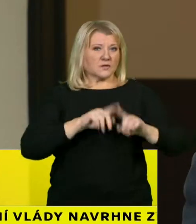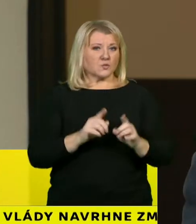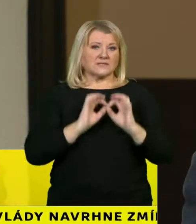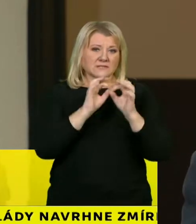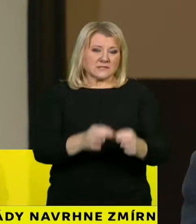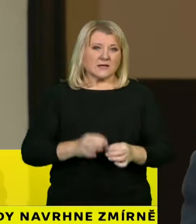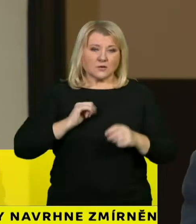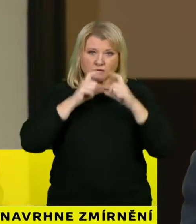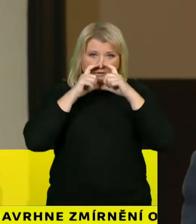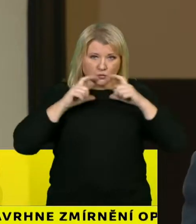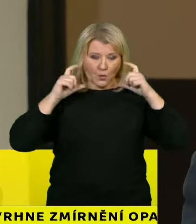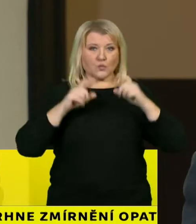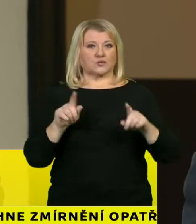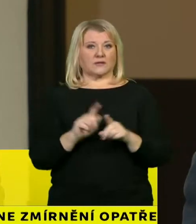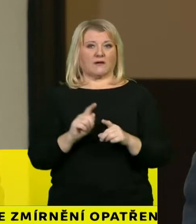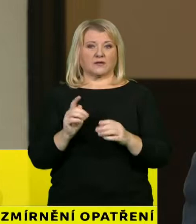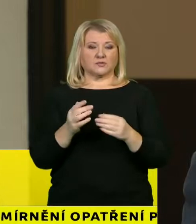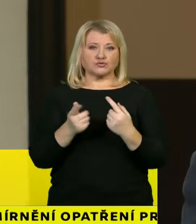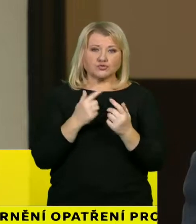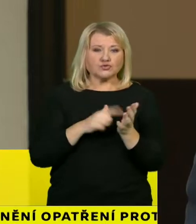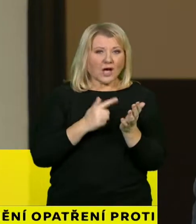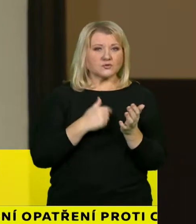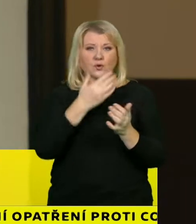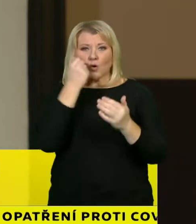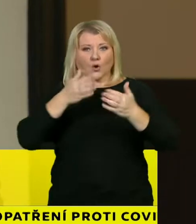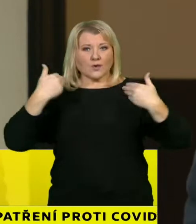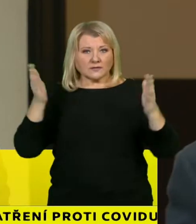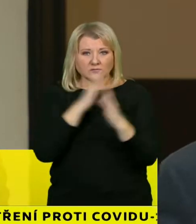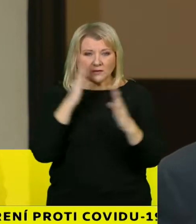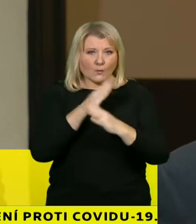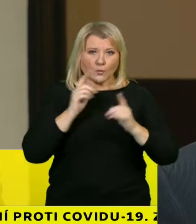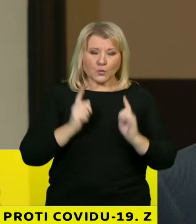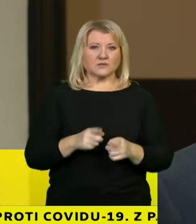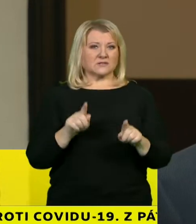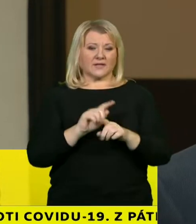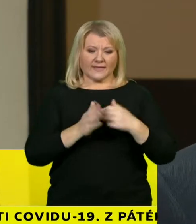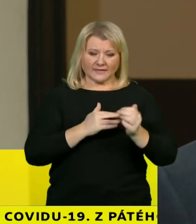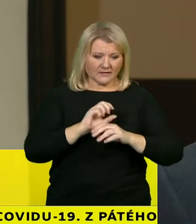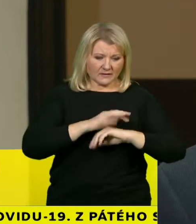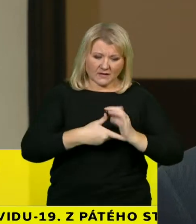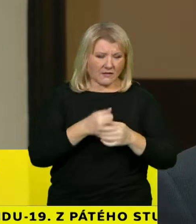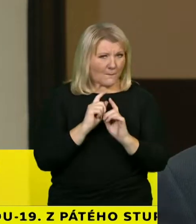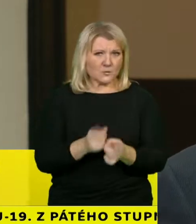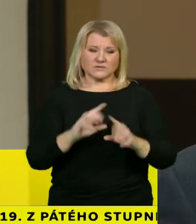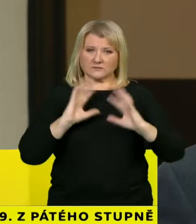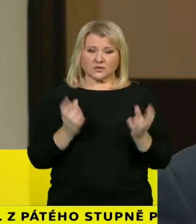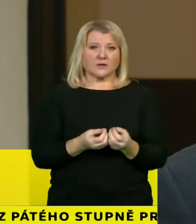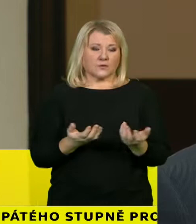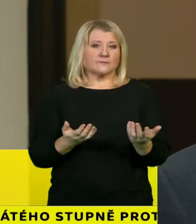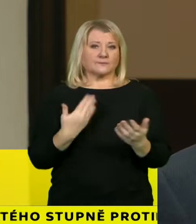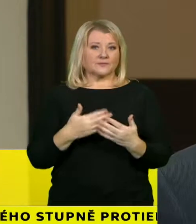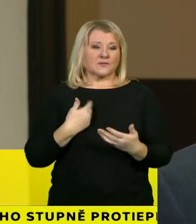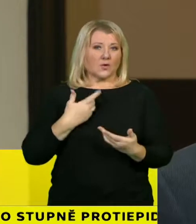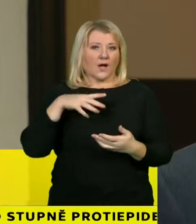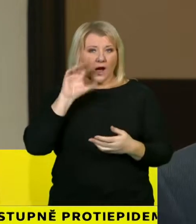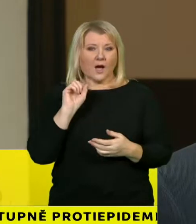časté větrání a další hygienické standardy, které doprovázejí tuto epidemii. Naprosto chápu rodiče a lidi, že to